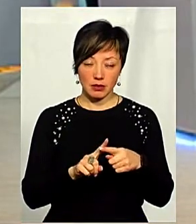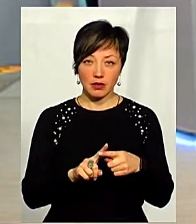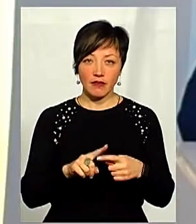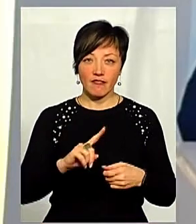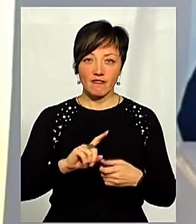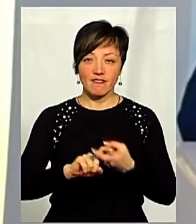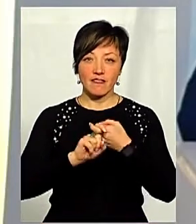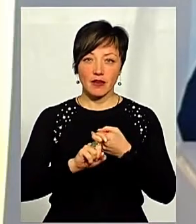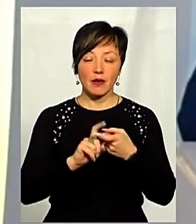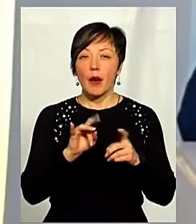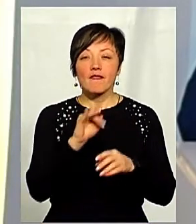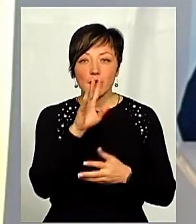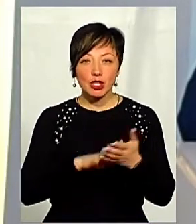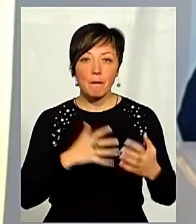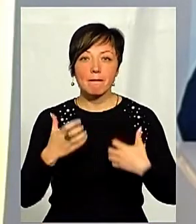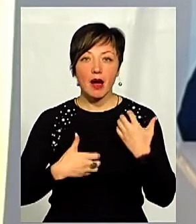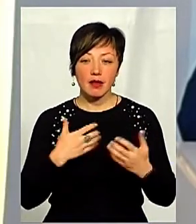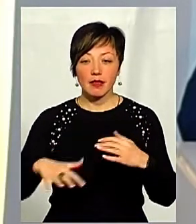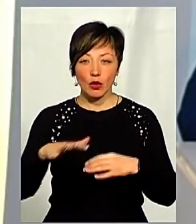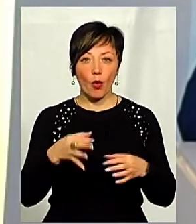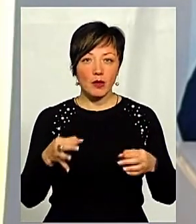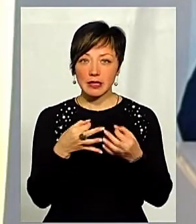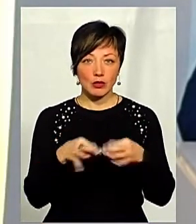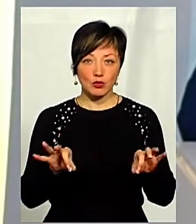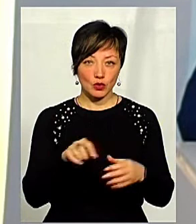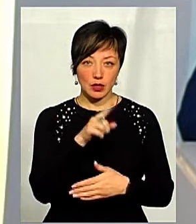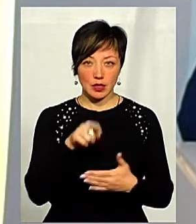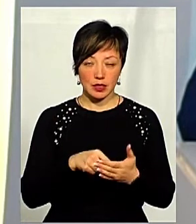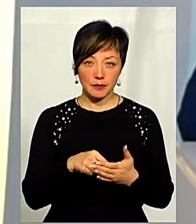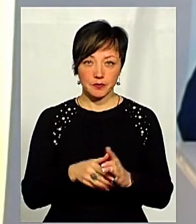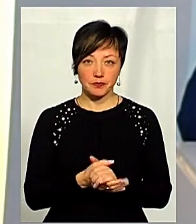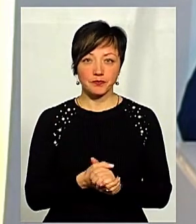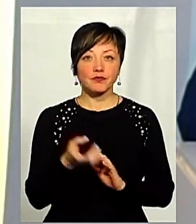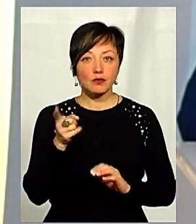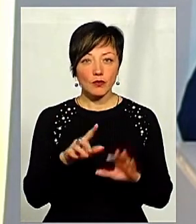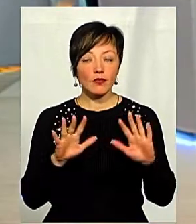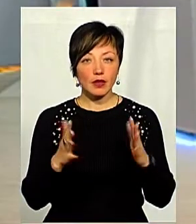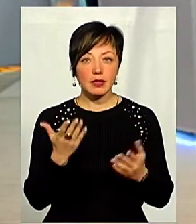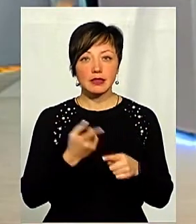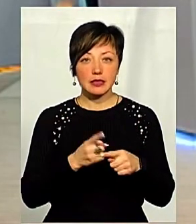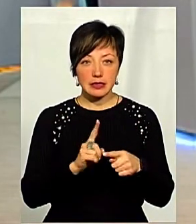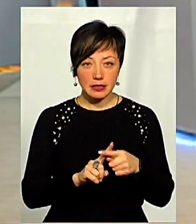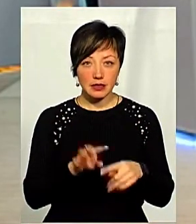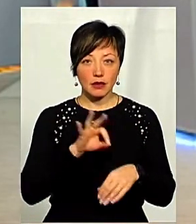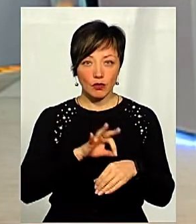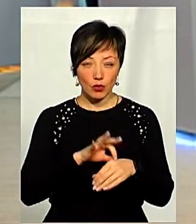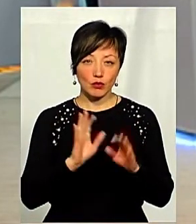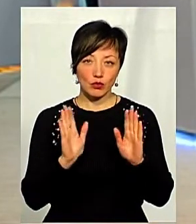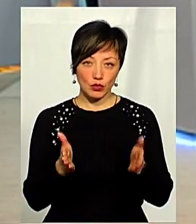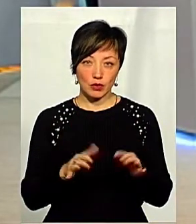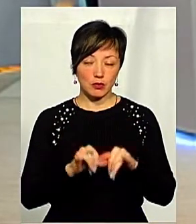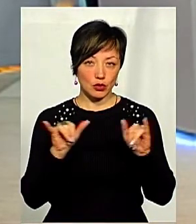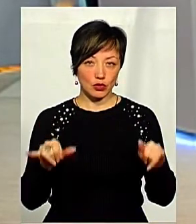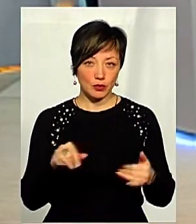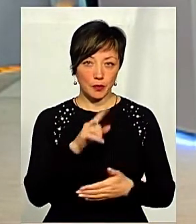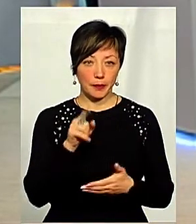увазі в вигляді паніки, от на територію області не допустити? Навіть у тому випадку, коли цих випадків, ну якщо їх стане